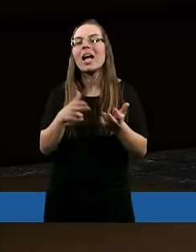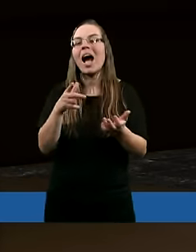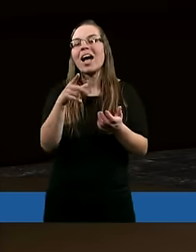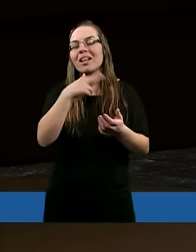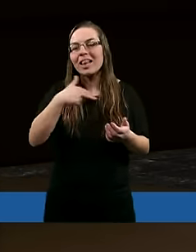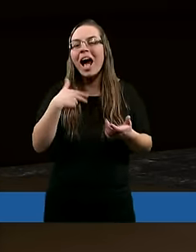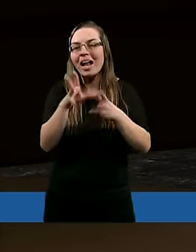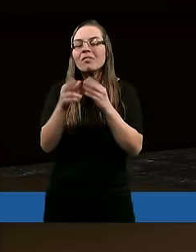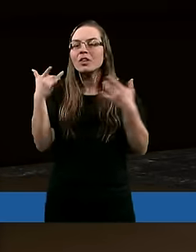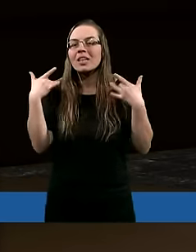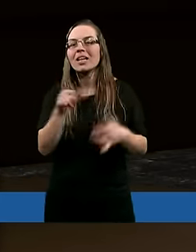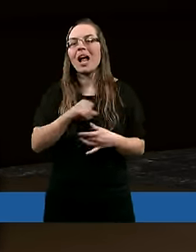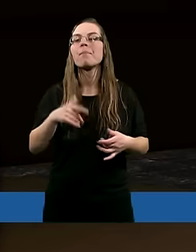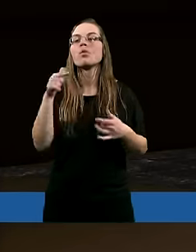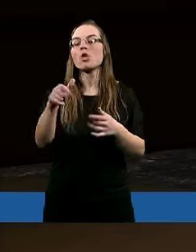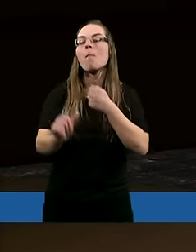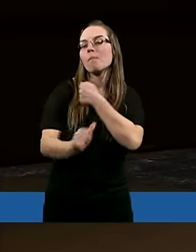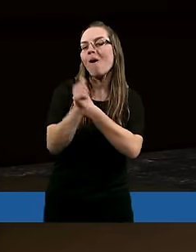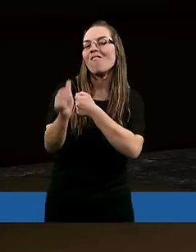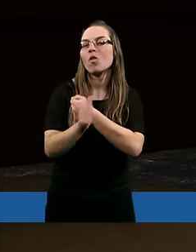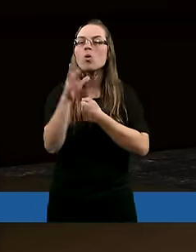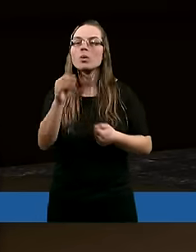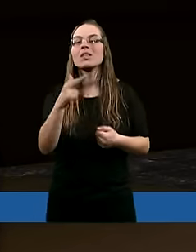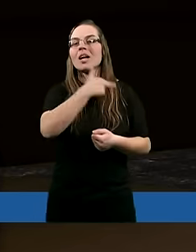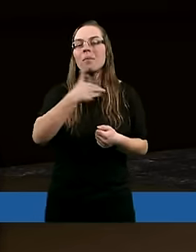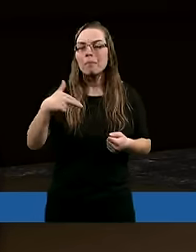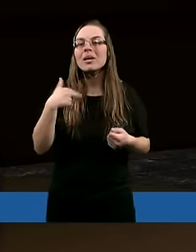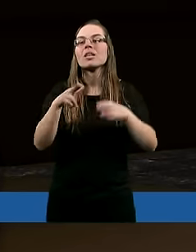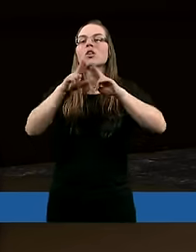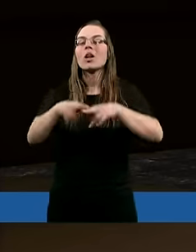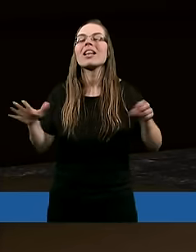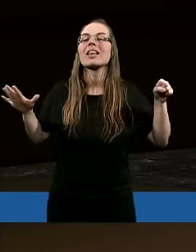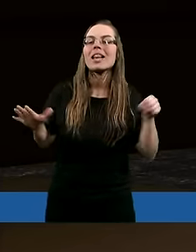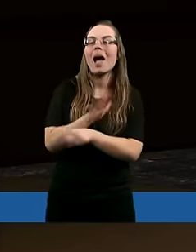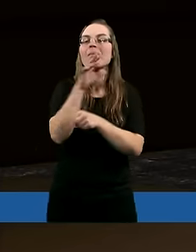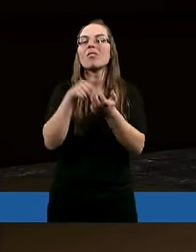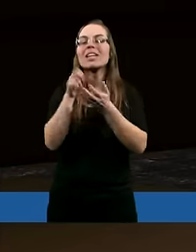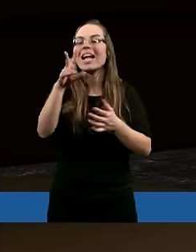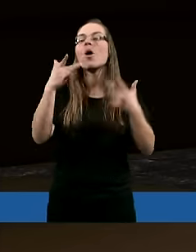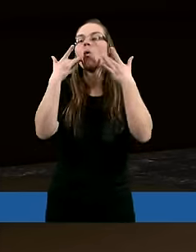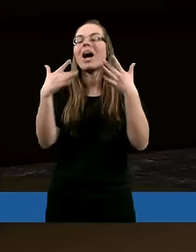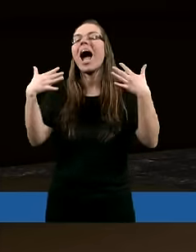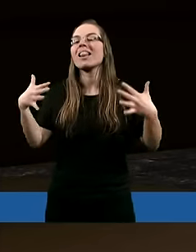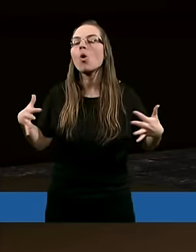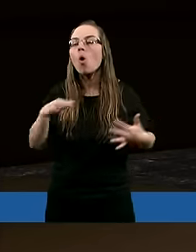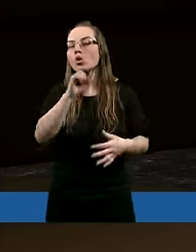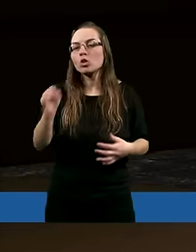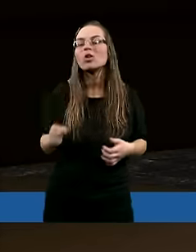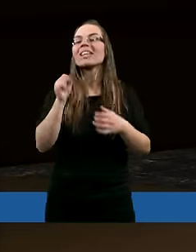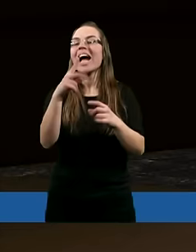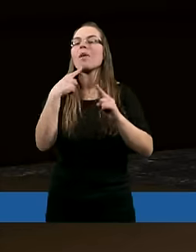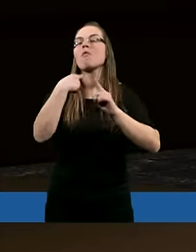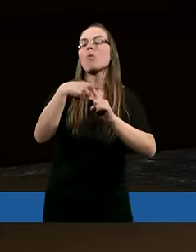nas samych, to to powoduje, że my zostajemy napełnieni taką właśnie radością, takim